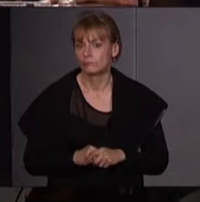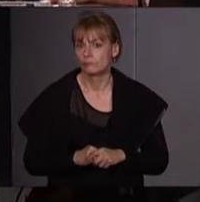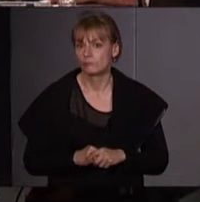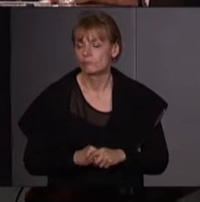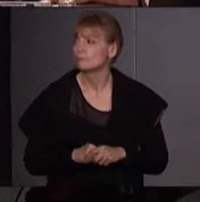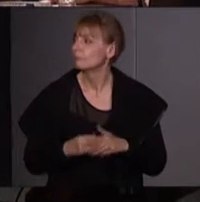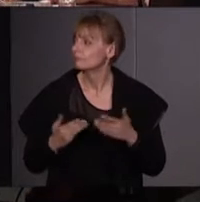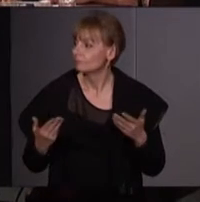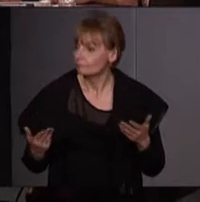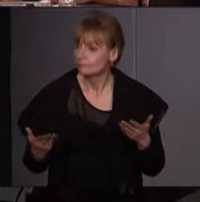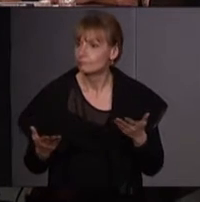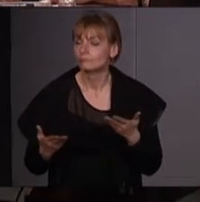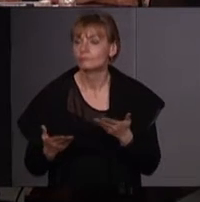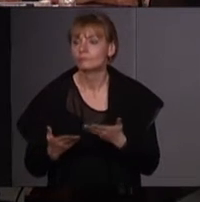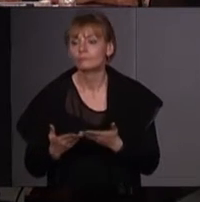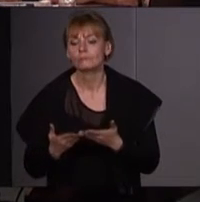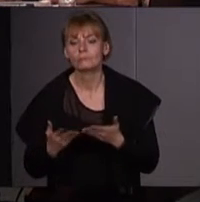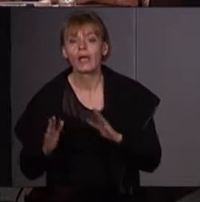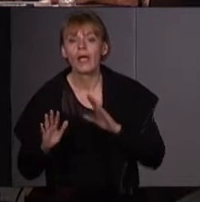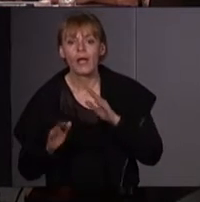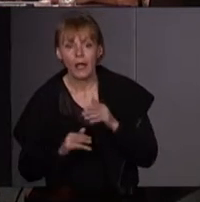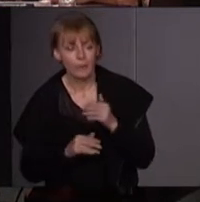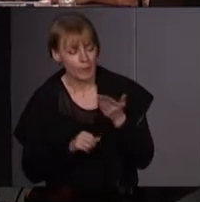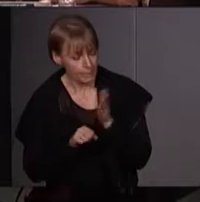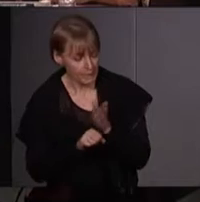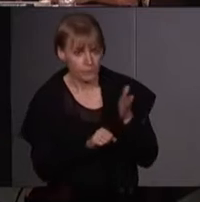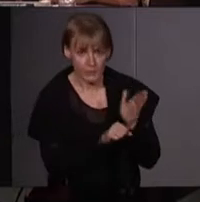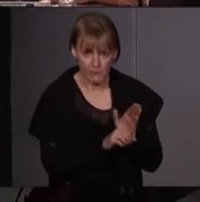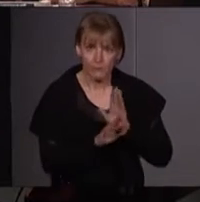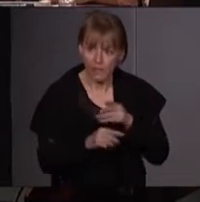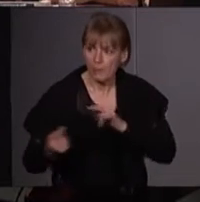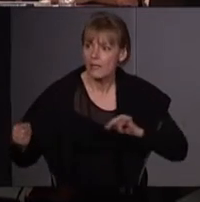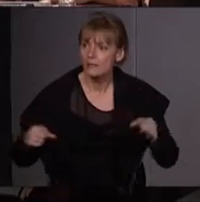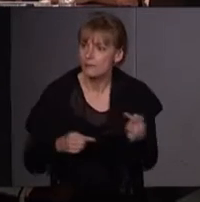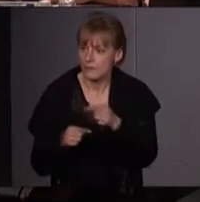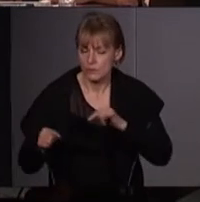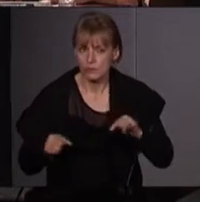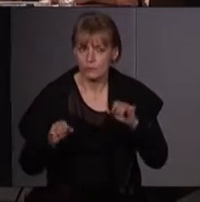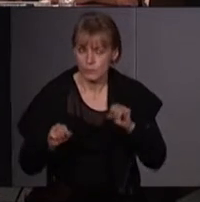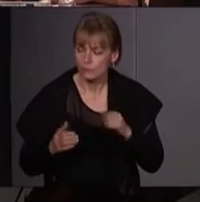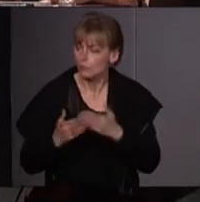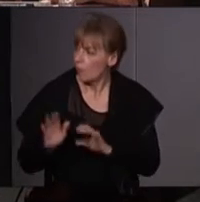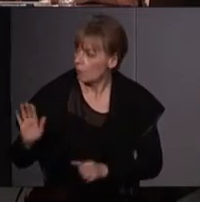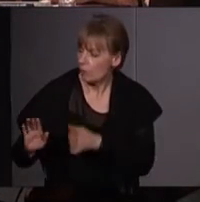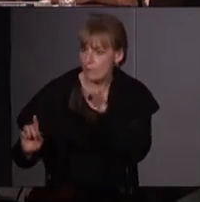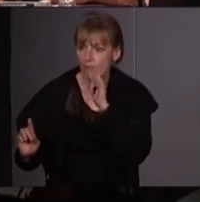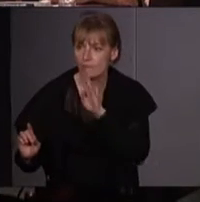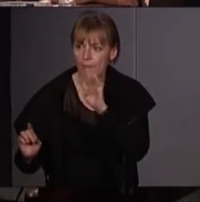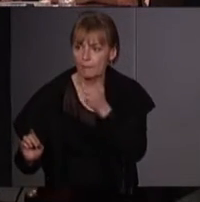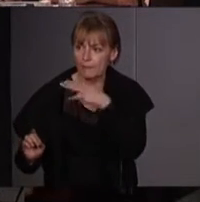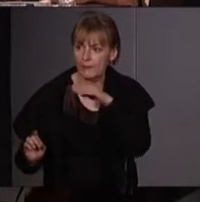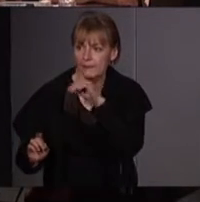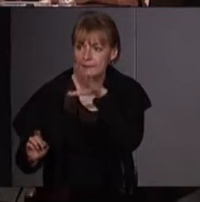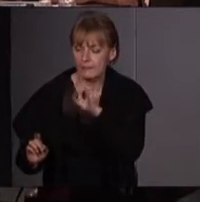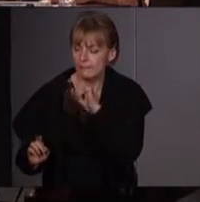Sur ce, nous aurons un petit temps de débat après les deux présentations. Je vais passer la parole d'abord à Bénédicte qui va nous présenter